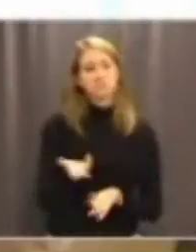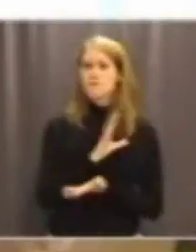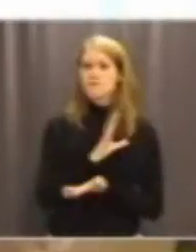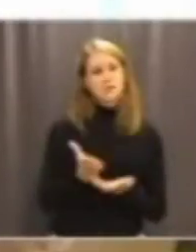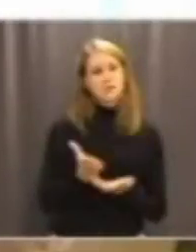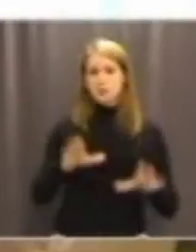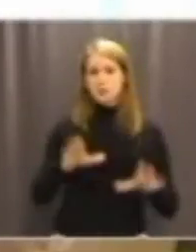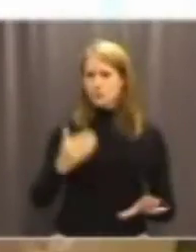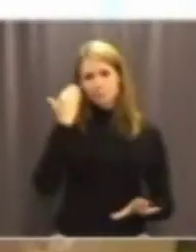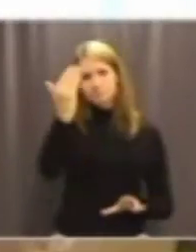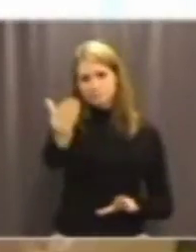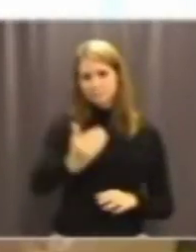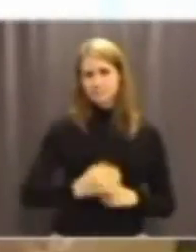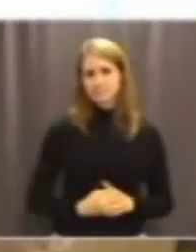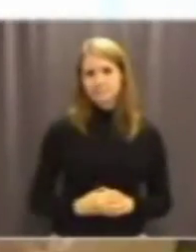för framtiden.